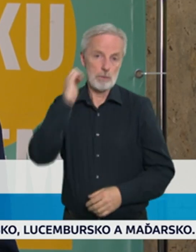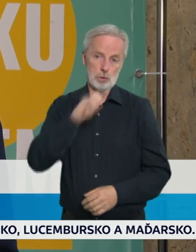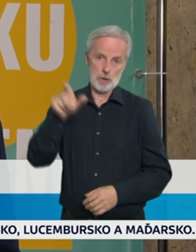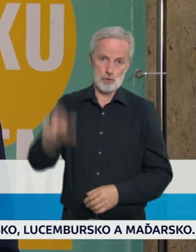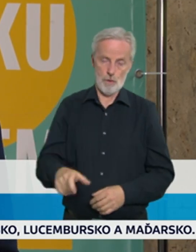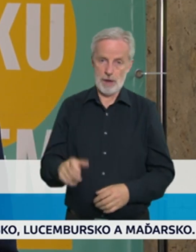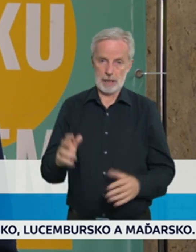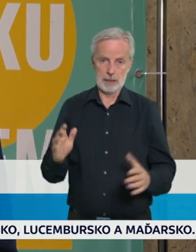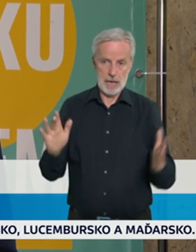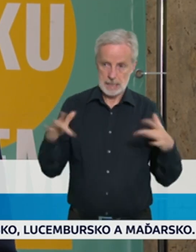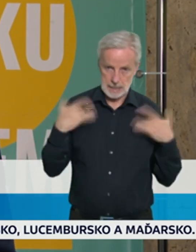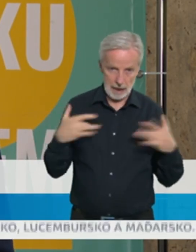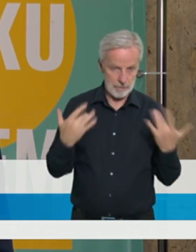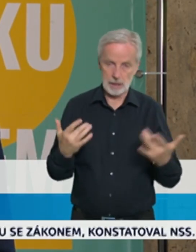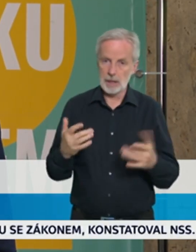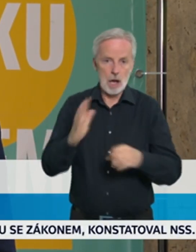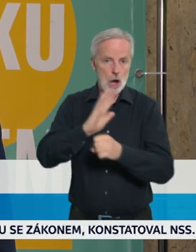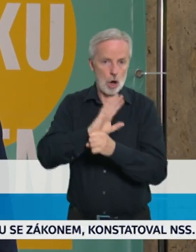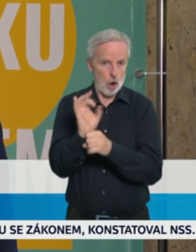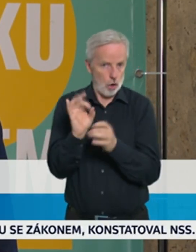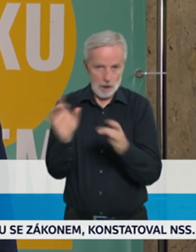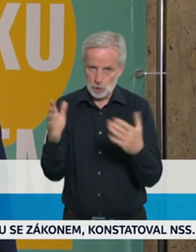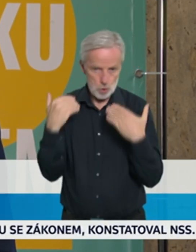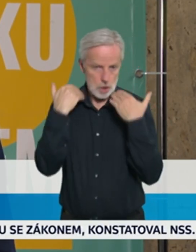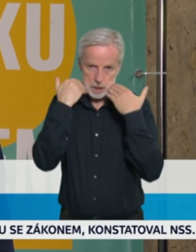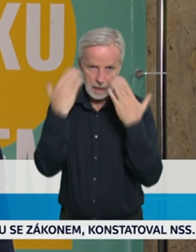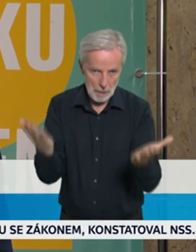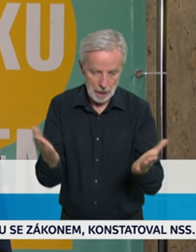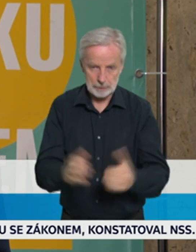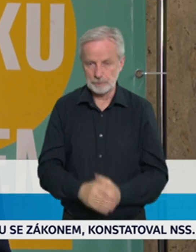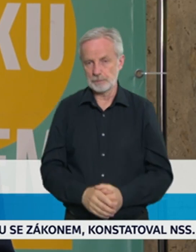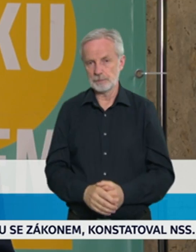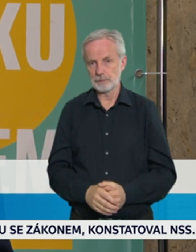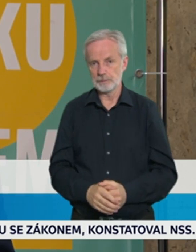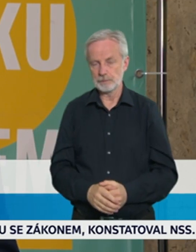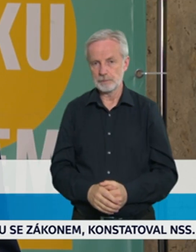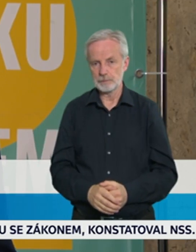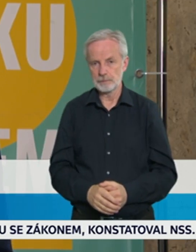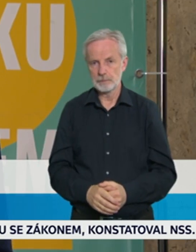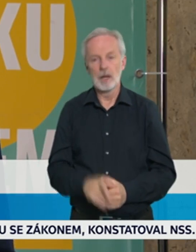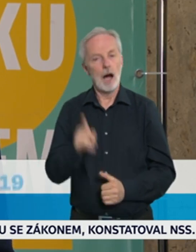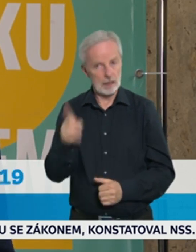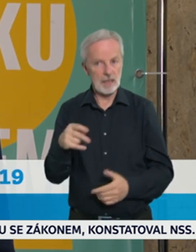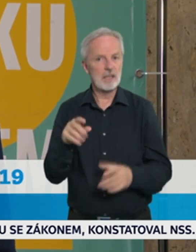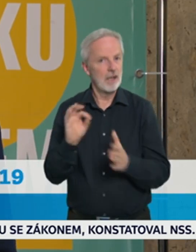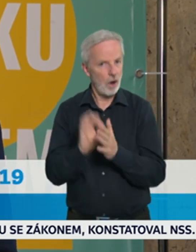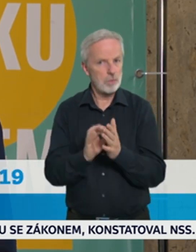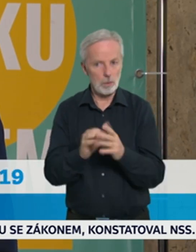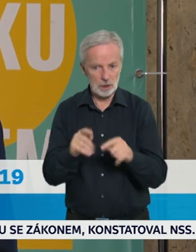které jsme, kdy zkrádka virová nálož se zvyšuje v populaci. Takže to je